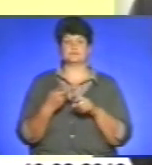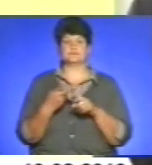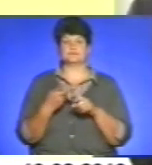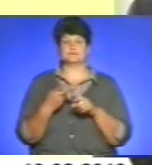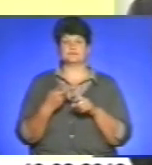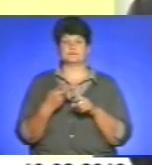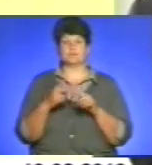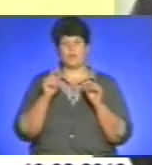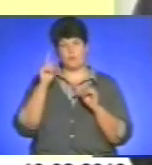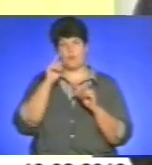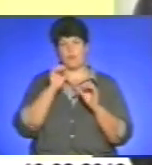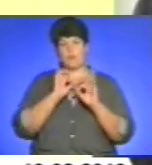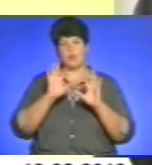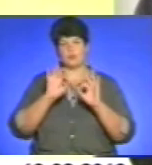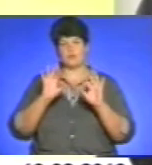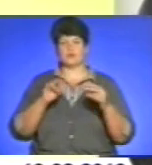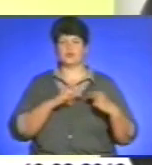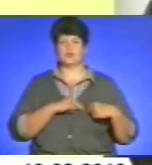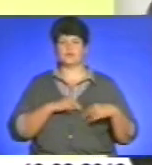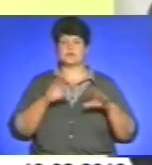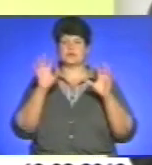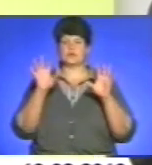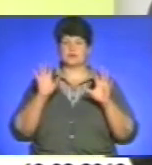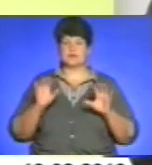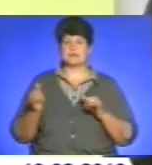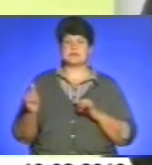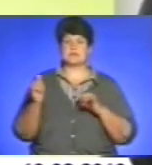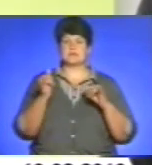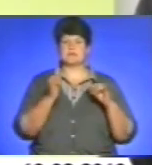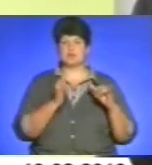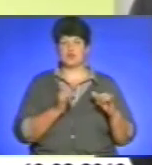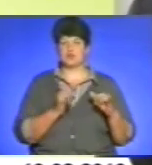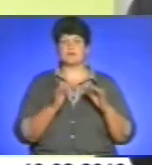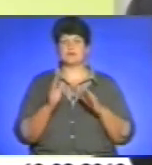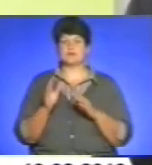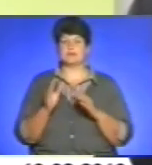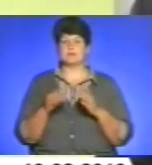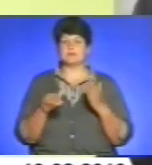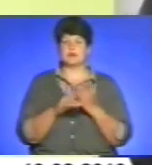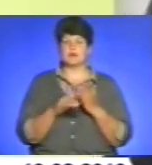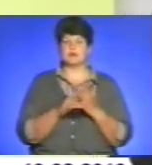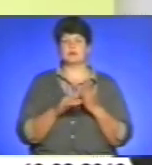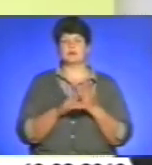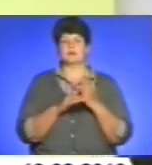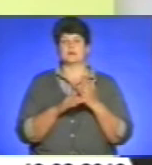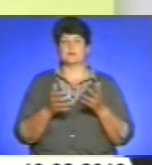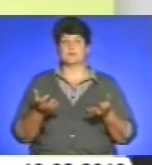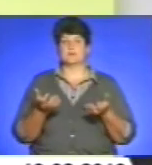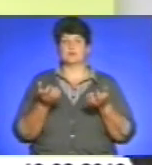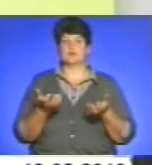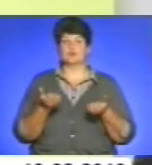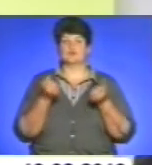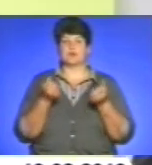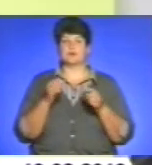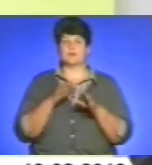популяризувати трудове законодавство, забезпечувати, сприяти дотриманню трудового законодавства не